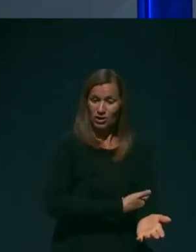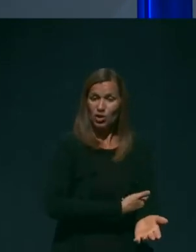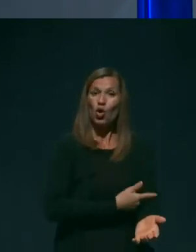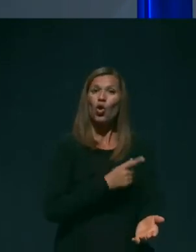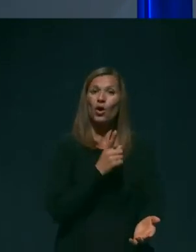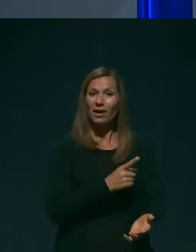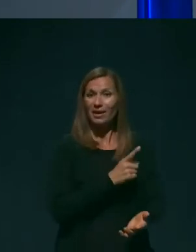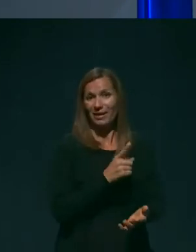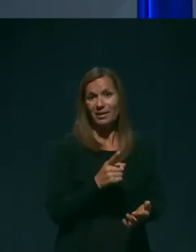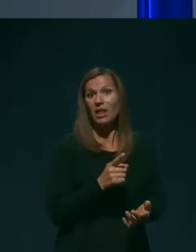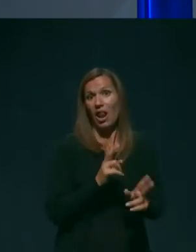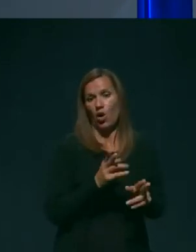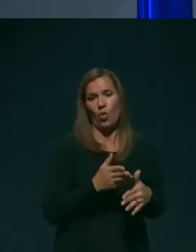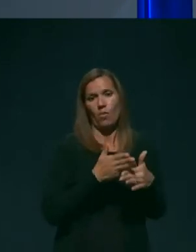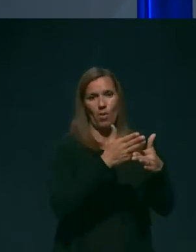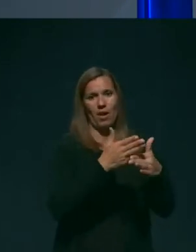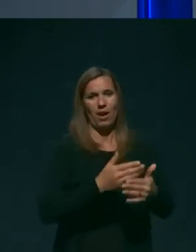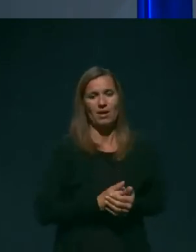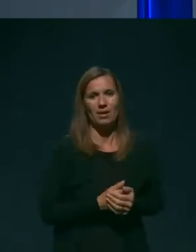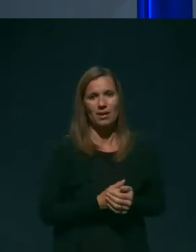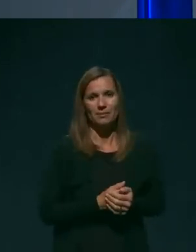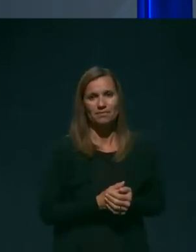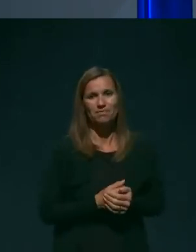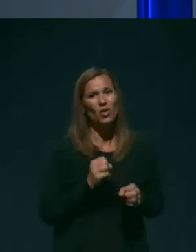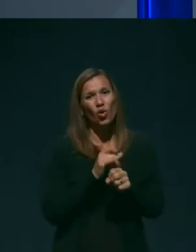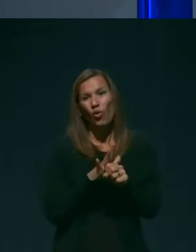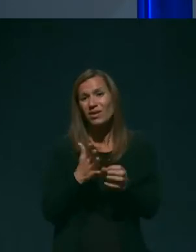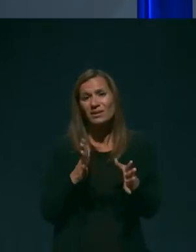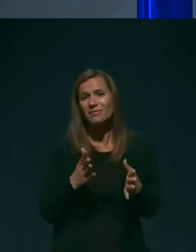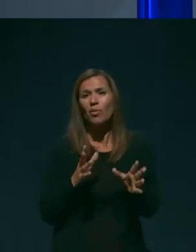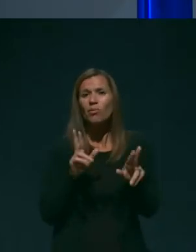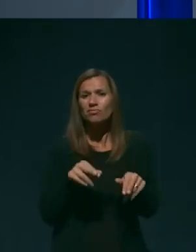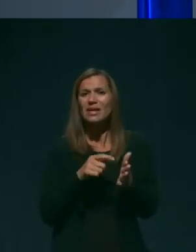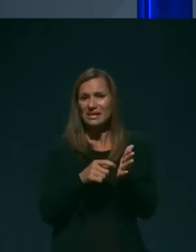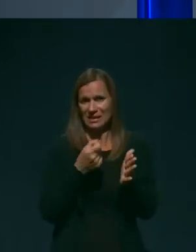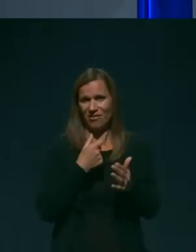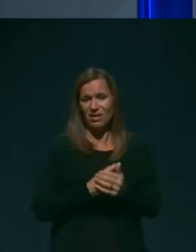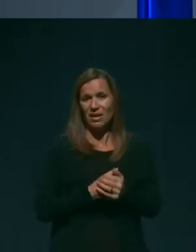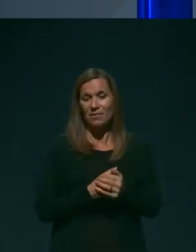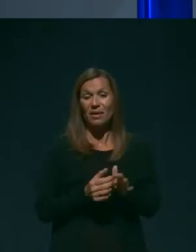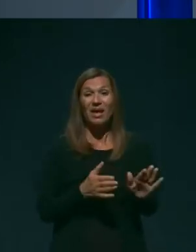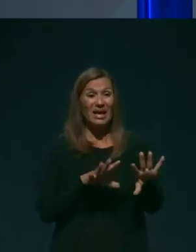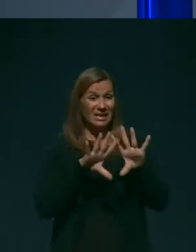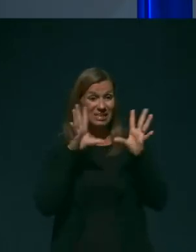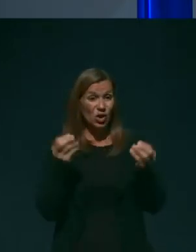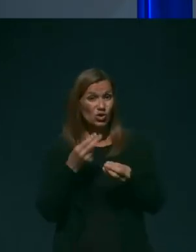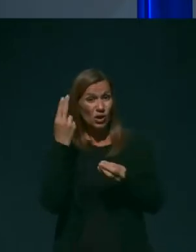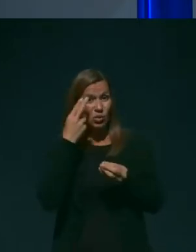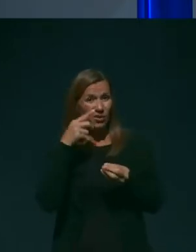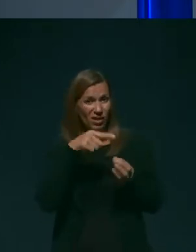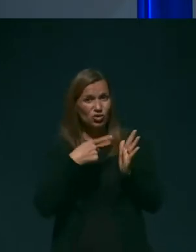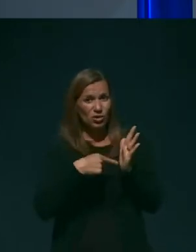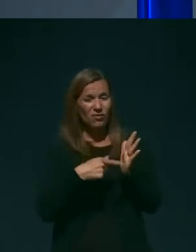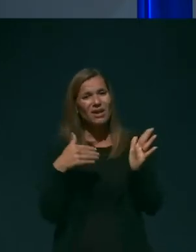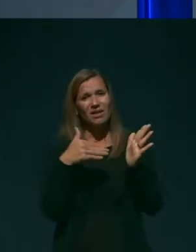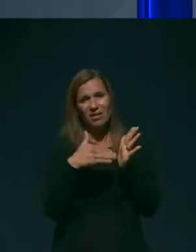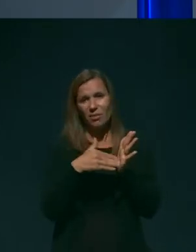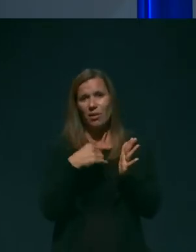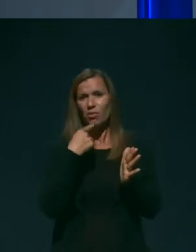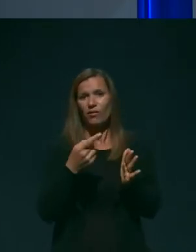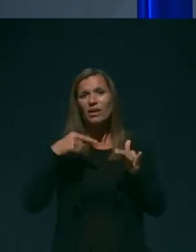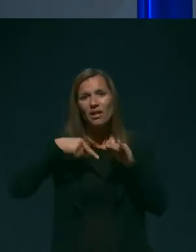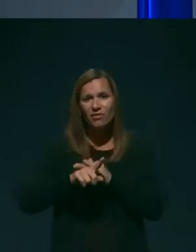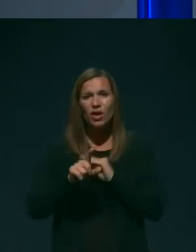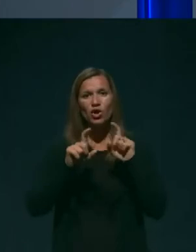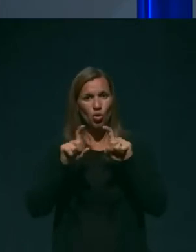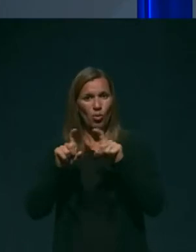pomagal. Za celostno razumjevanje zlasti teh številk je treba povedati, da je pravzaprav v domovih v